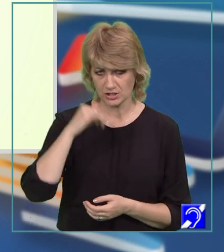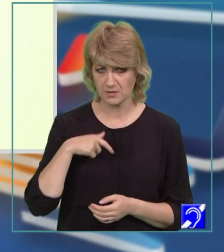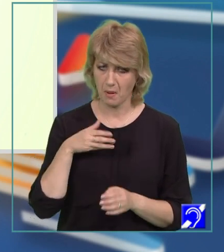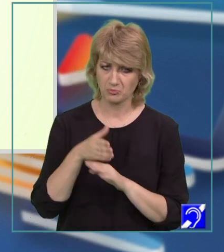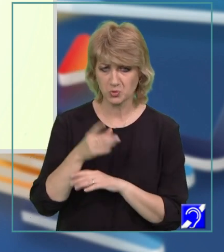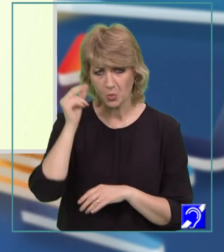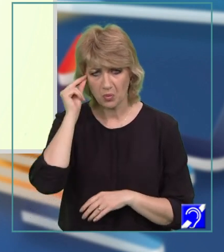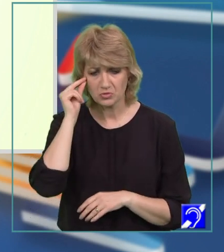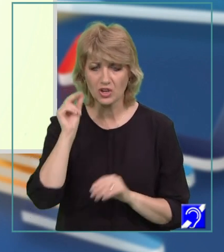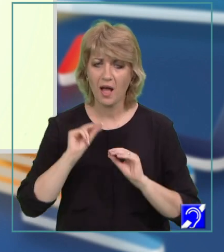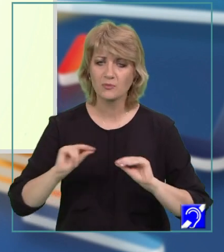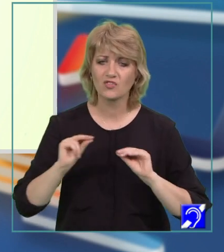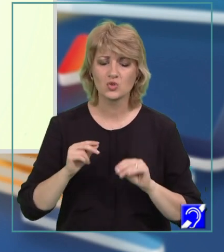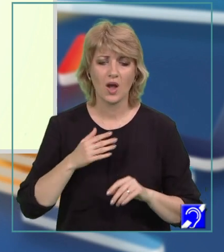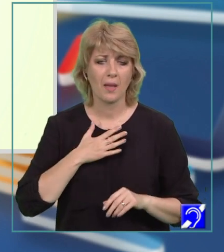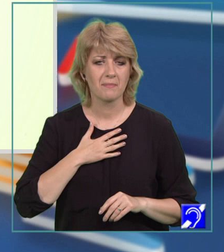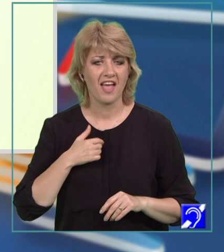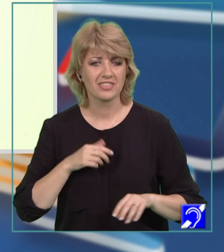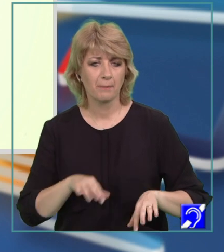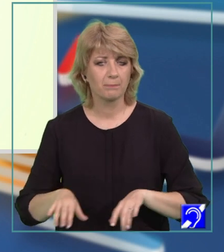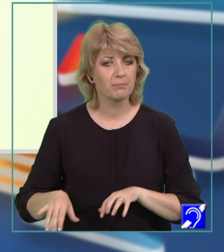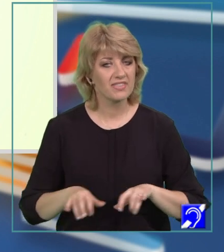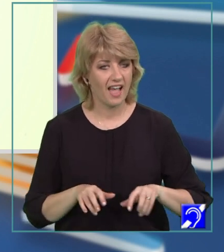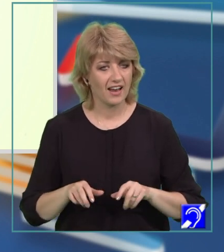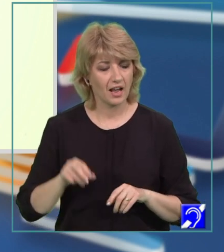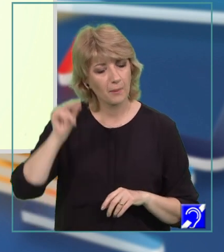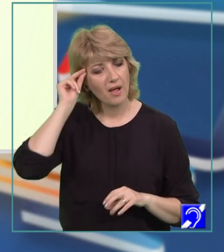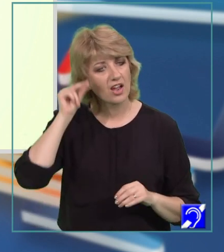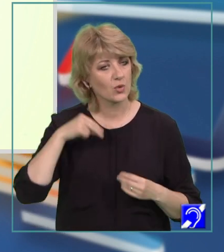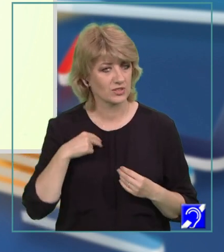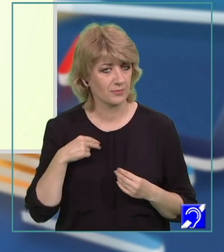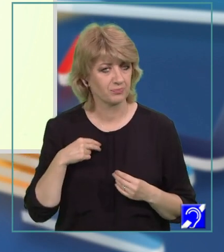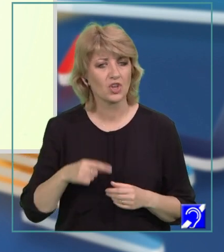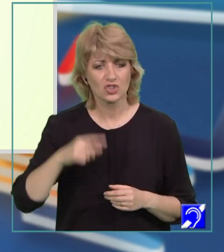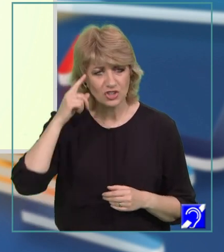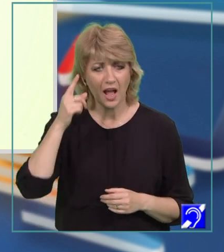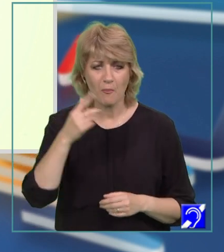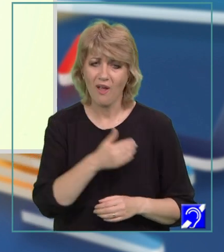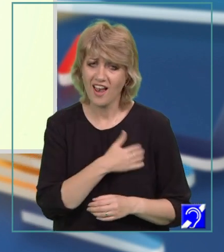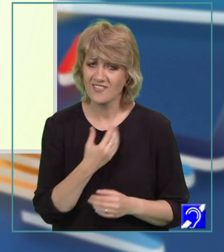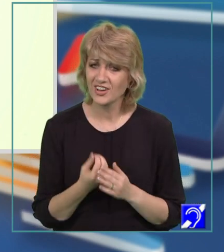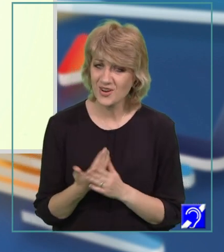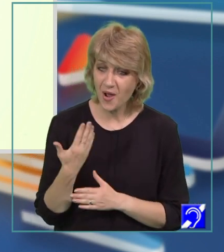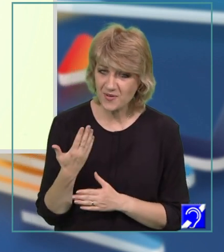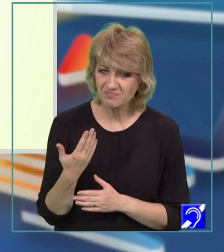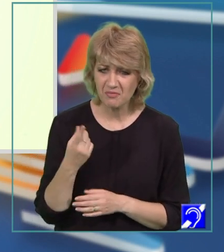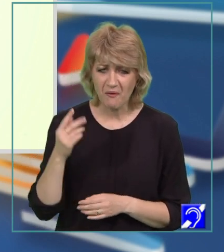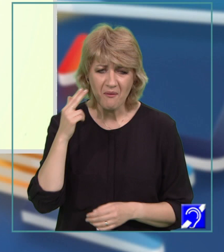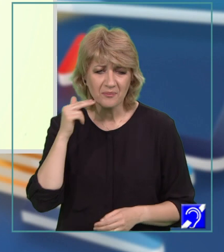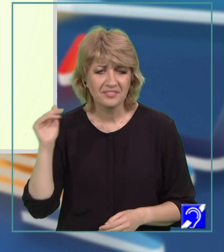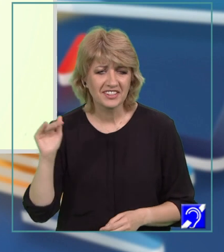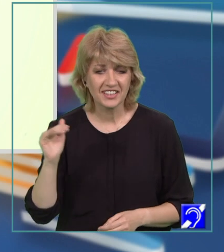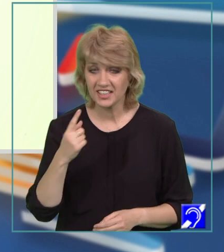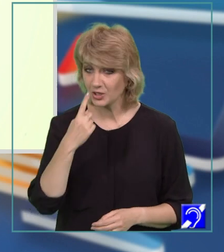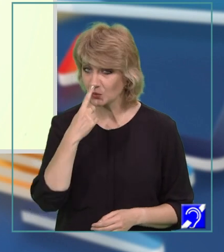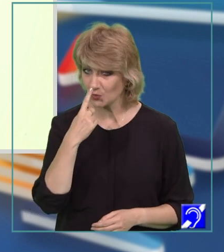obicei, la profesoara mea de piano, care mă anunță. Știi că am o elevă nouă, o mititică